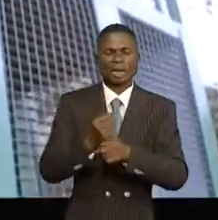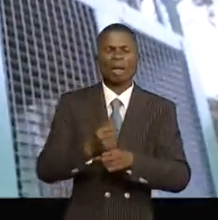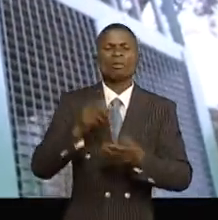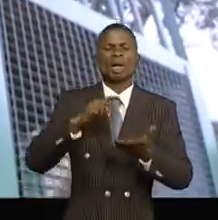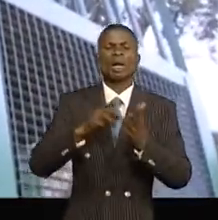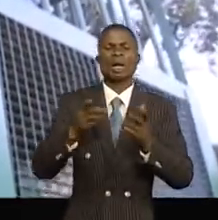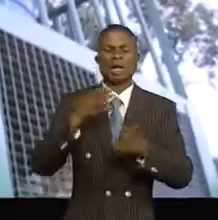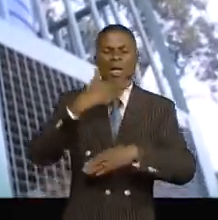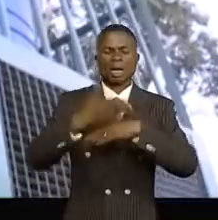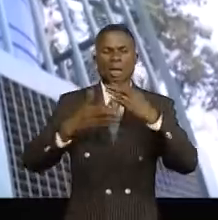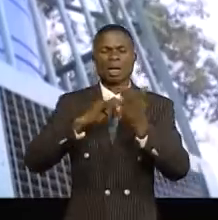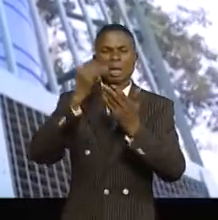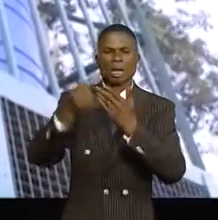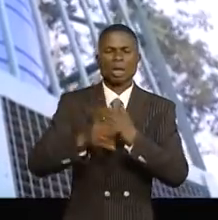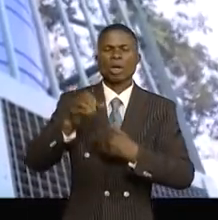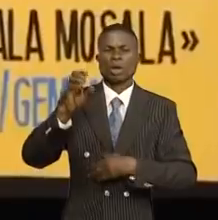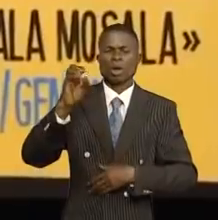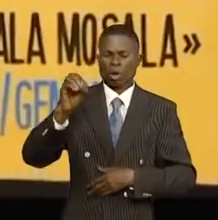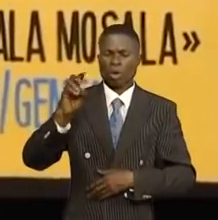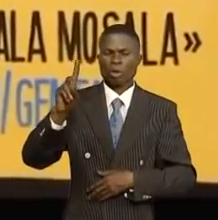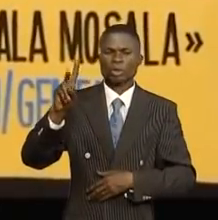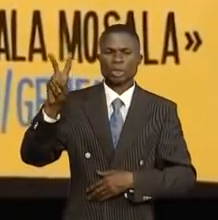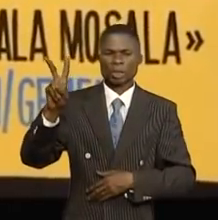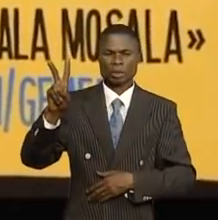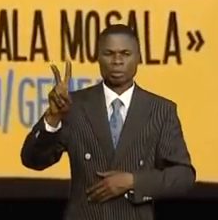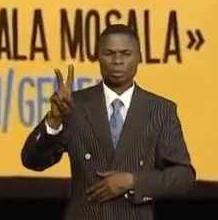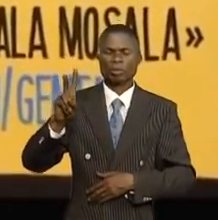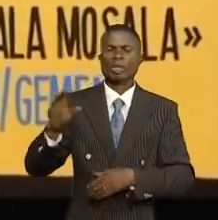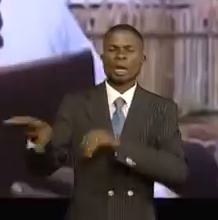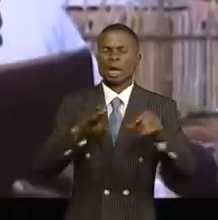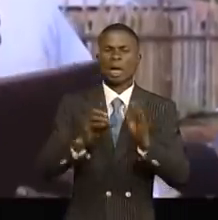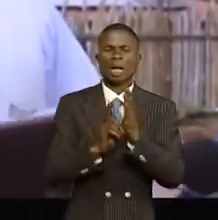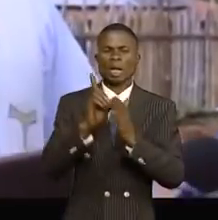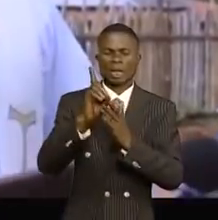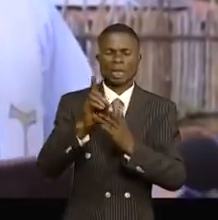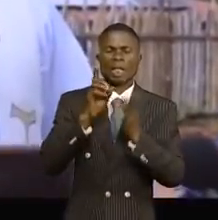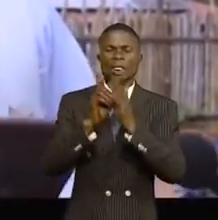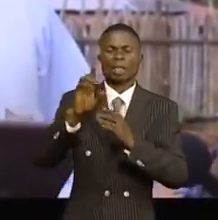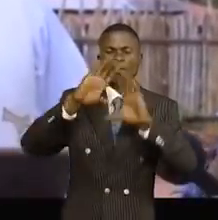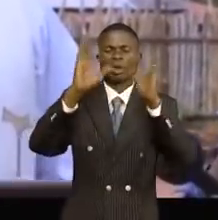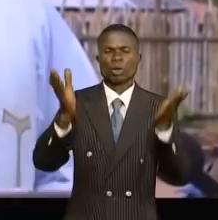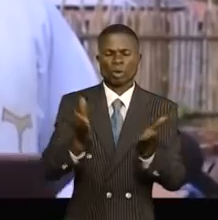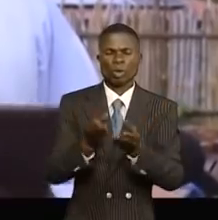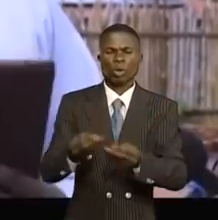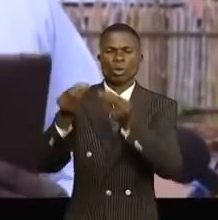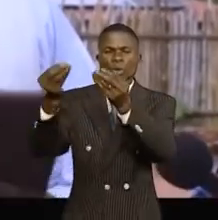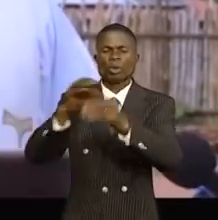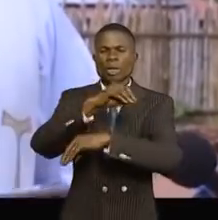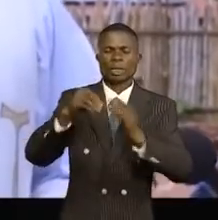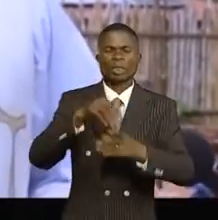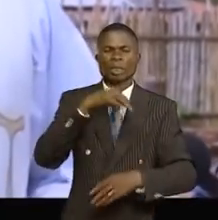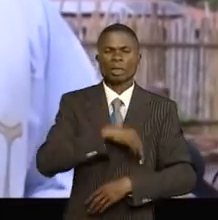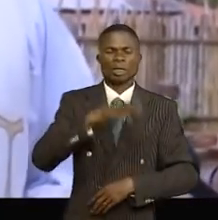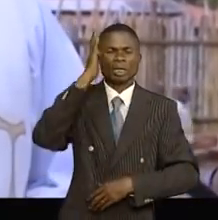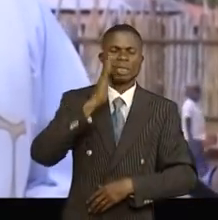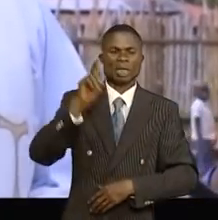a conçu un projet avec le NGD, AIDC, Action intégrale pour le développement communautaire, qu'ils ont soumis au centre missionnaire